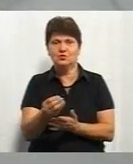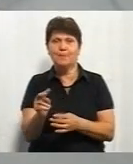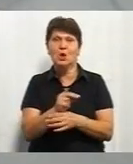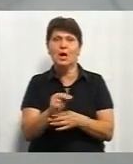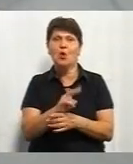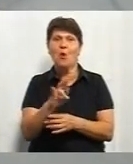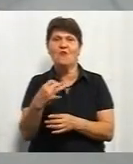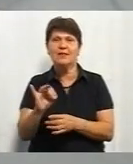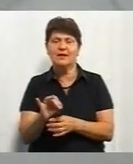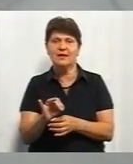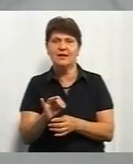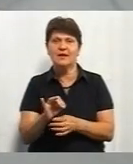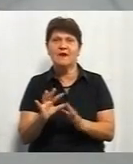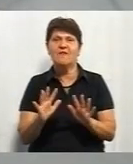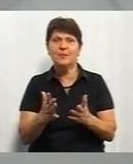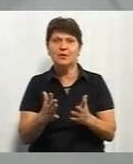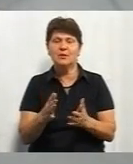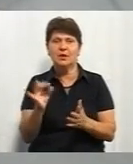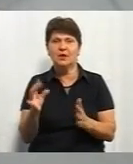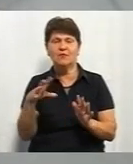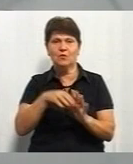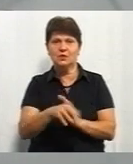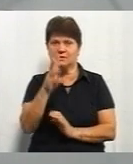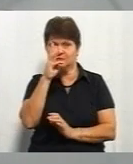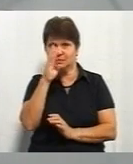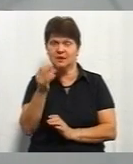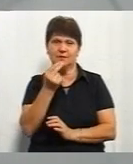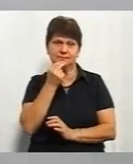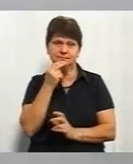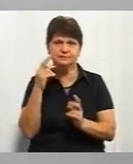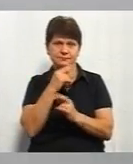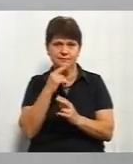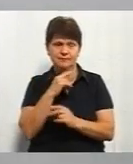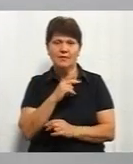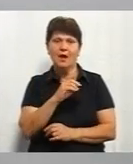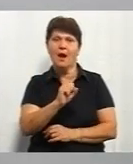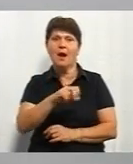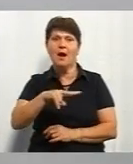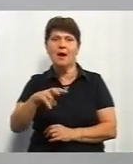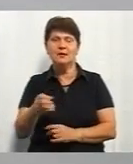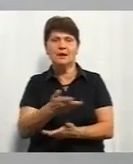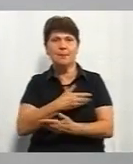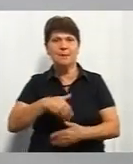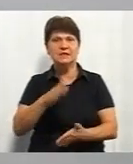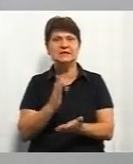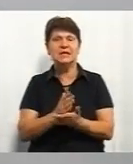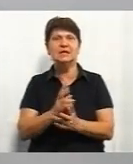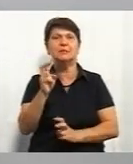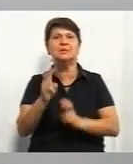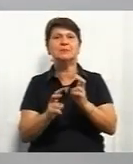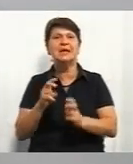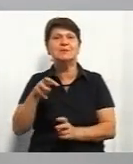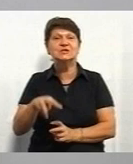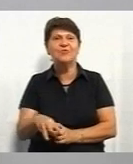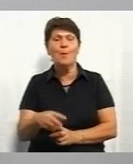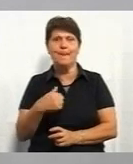В пролікований випадок входить вже і заробітна плата, також і харчування, медикаменти, але ми стали підприємством і ми самі вправі